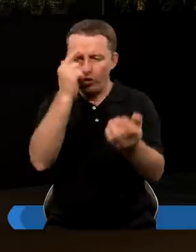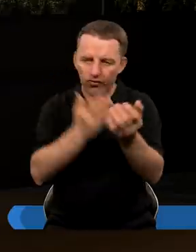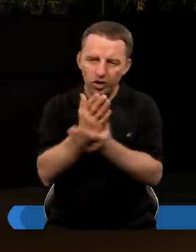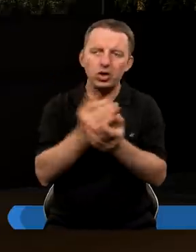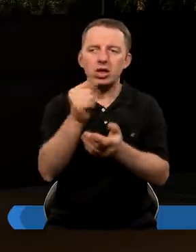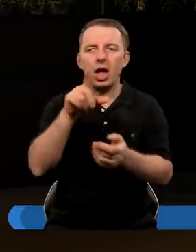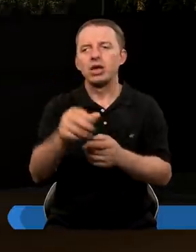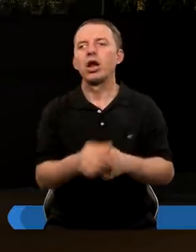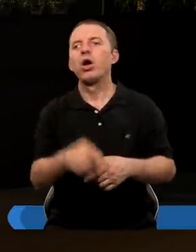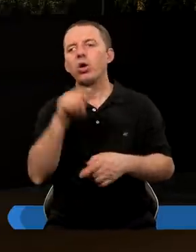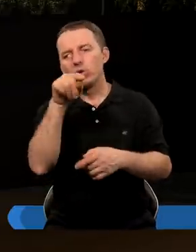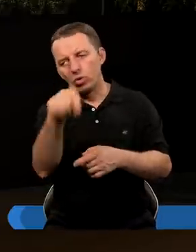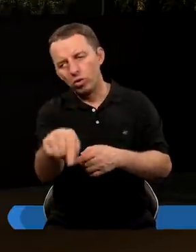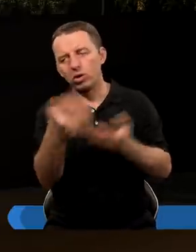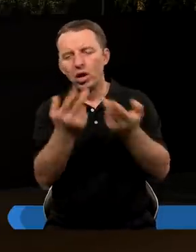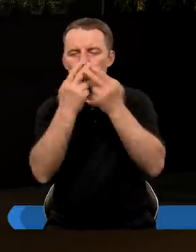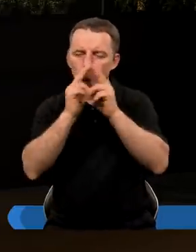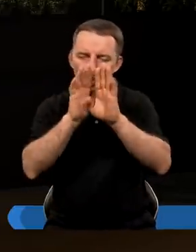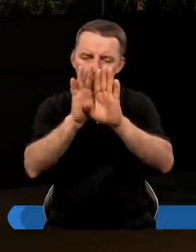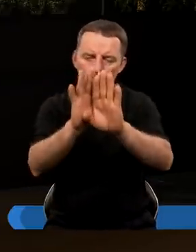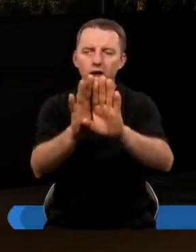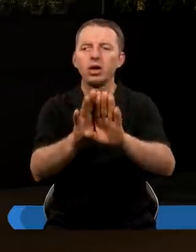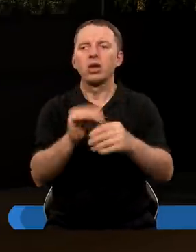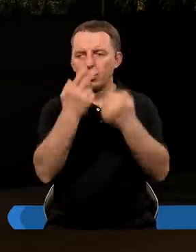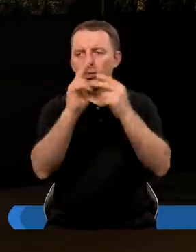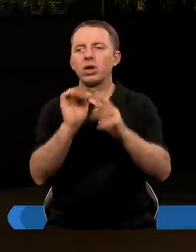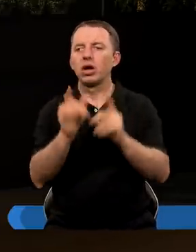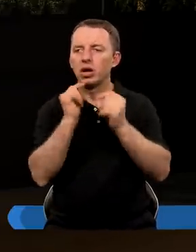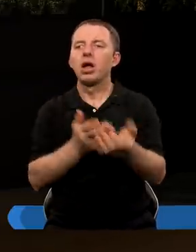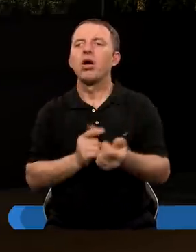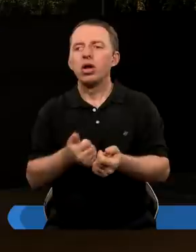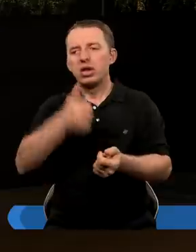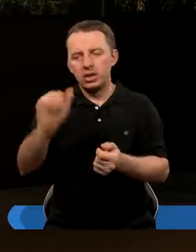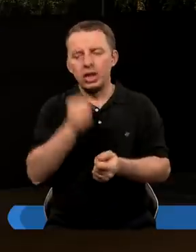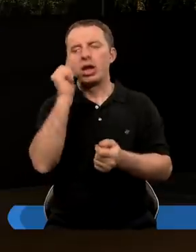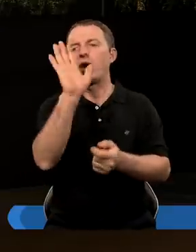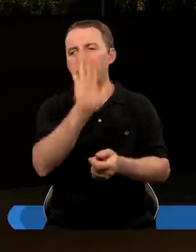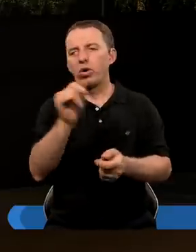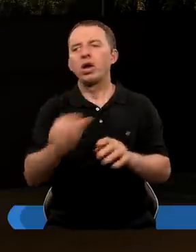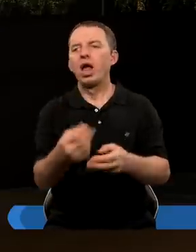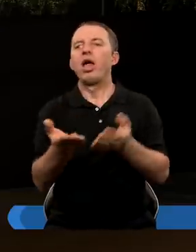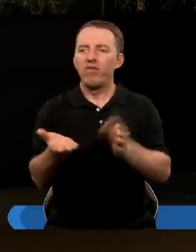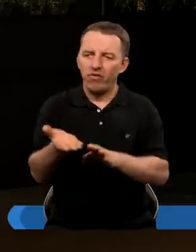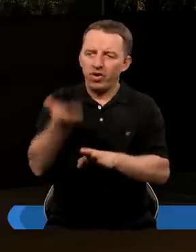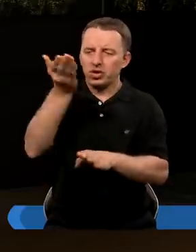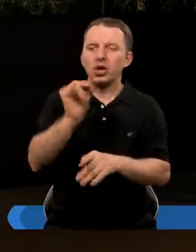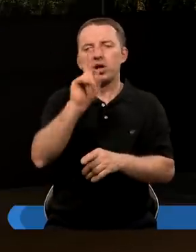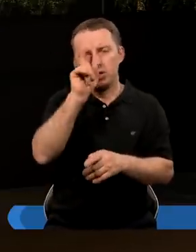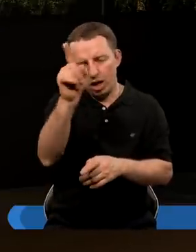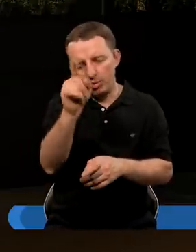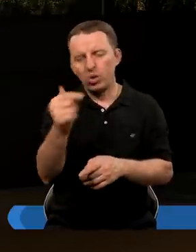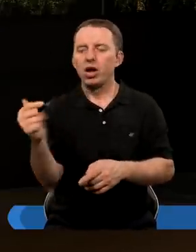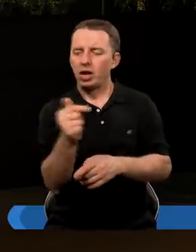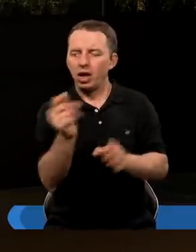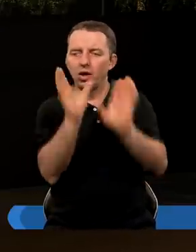wierzy Daniel. A tutaj Daniel chciał pokazać chyba, tak mi się wydaje, że jednak Bóg jest najwyższy i